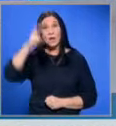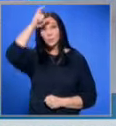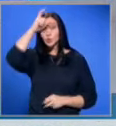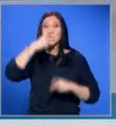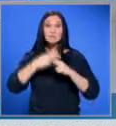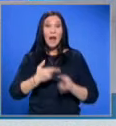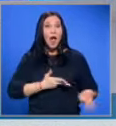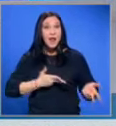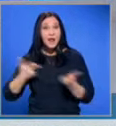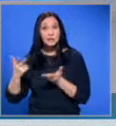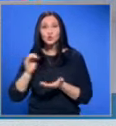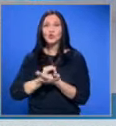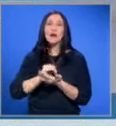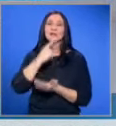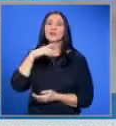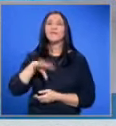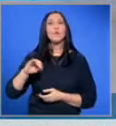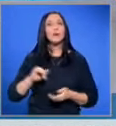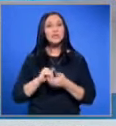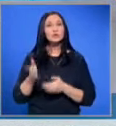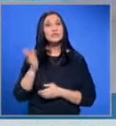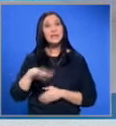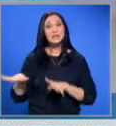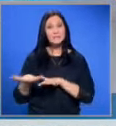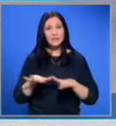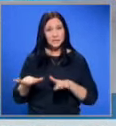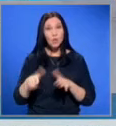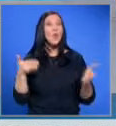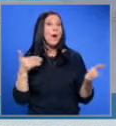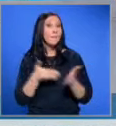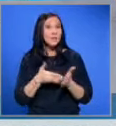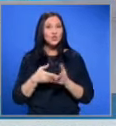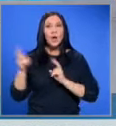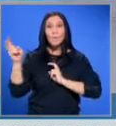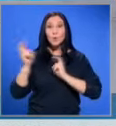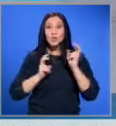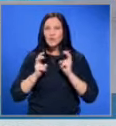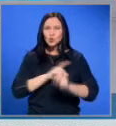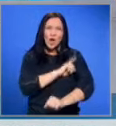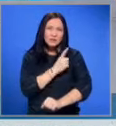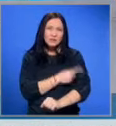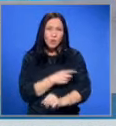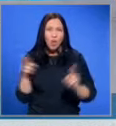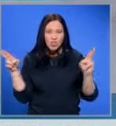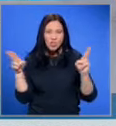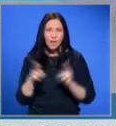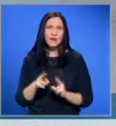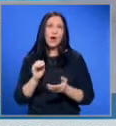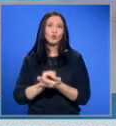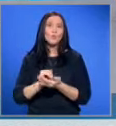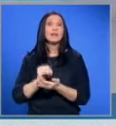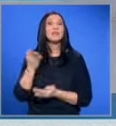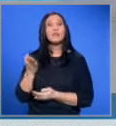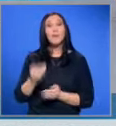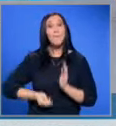Турция спря износта на домати за Европейския съю след заметресението. Причината – производството им е силно намаляло и доматите